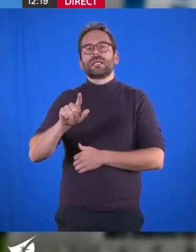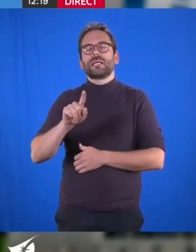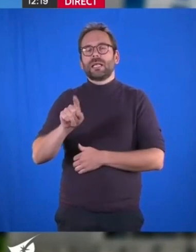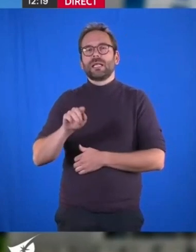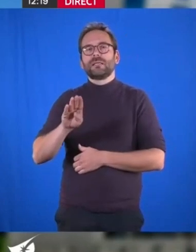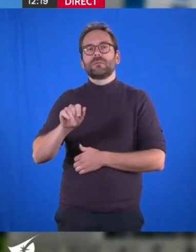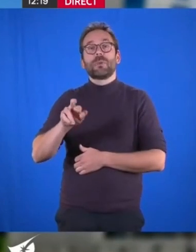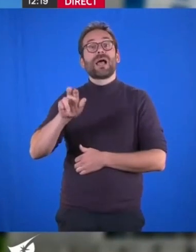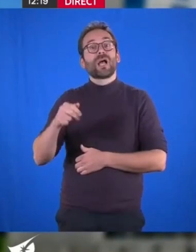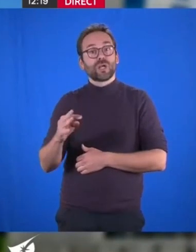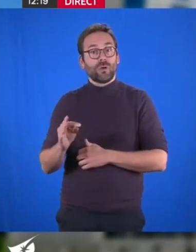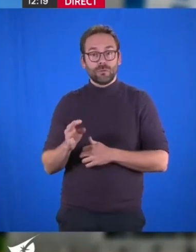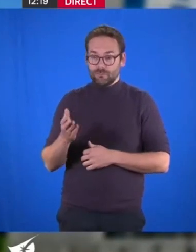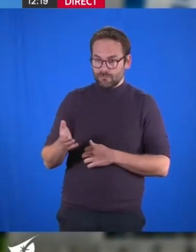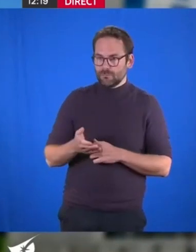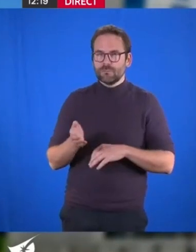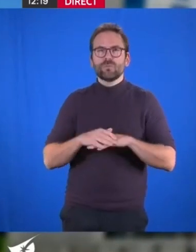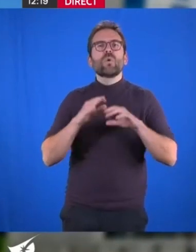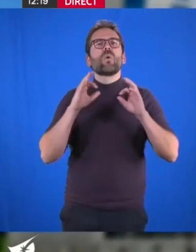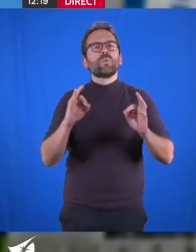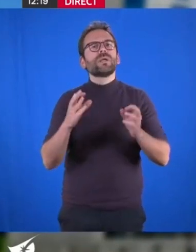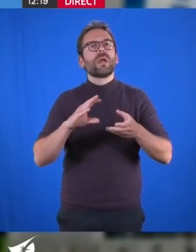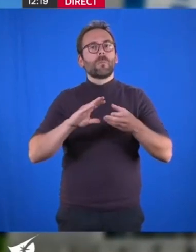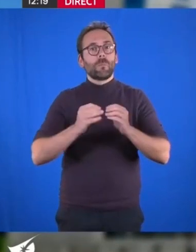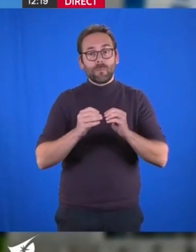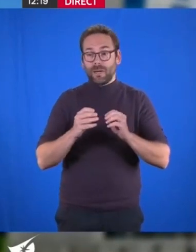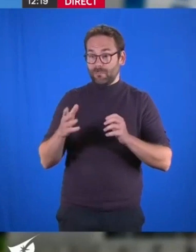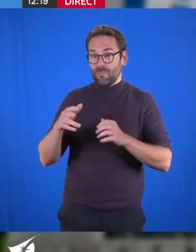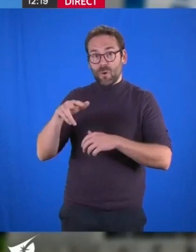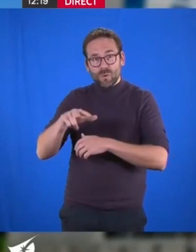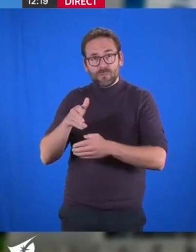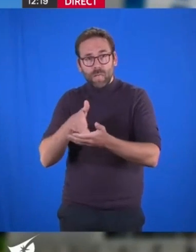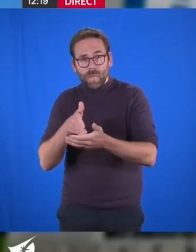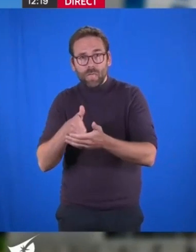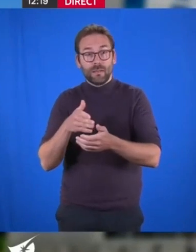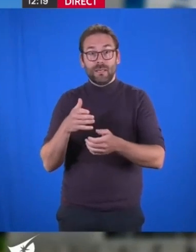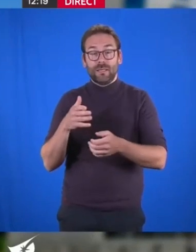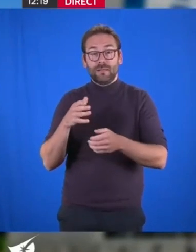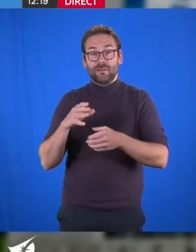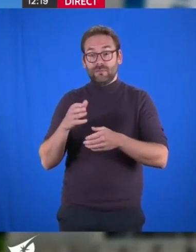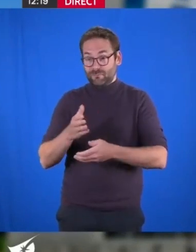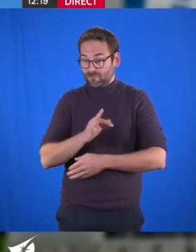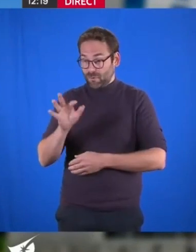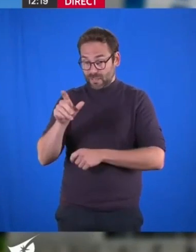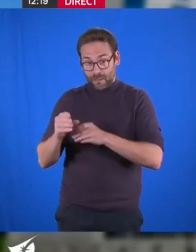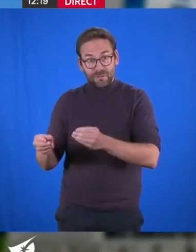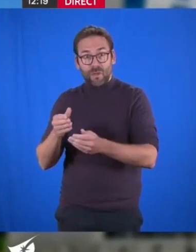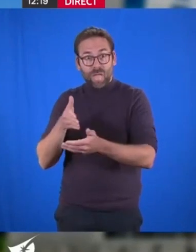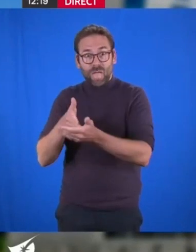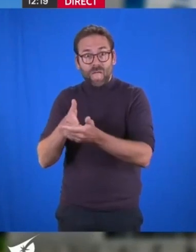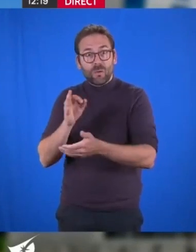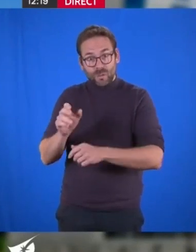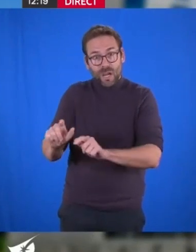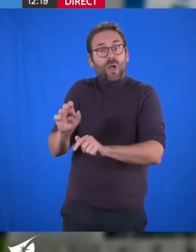ce pays et qui mettent en difficulté le secteur du logement, qui mettent en difficulté les Françaises et les Français. Et oui, nous sommes de ceux à gauche qui disons